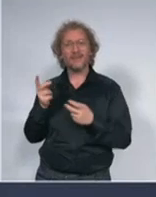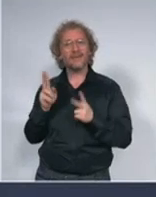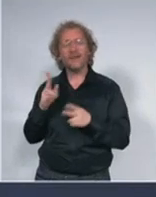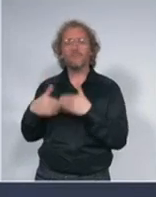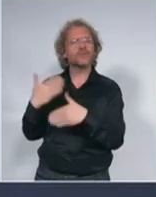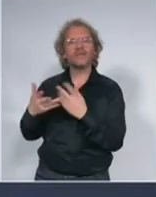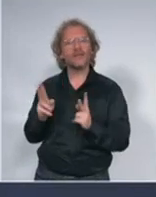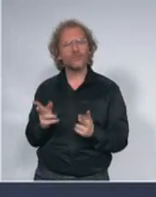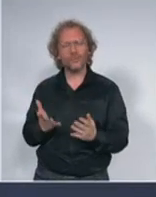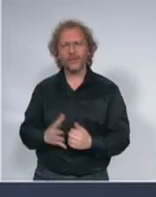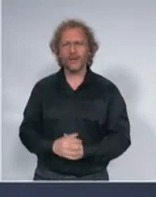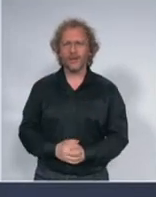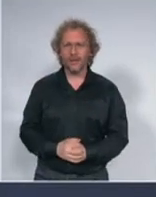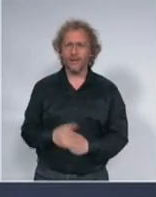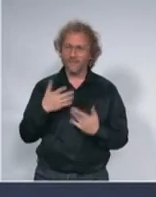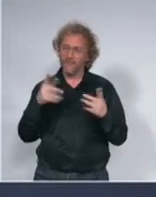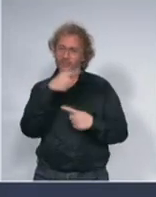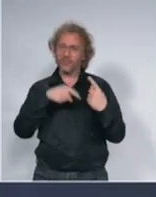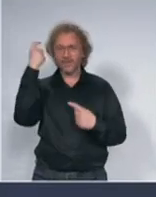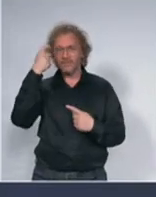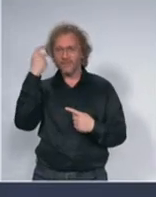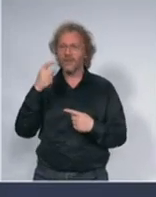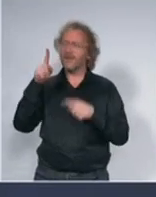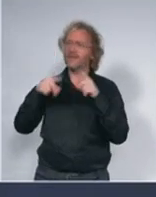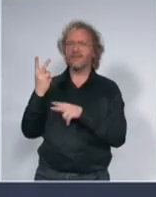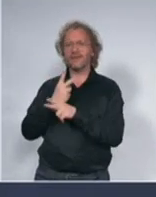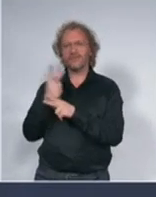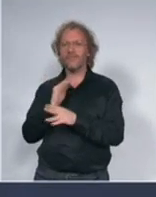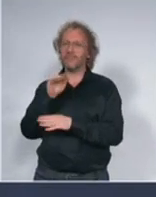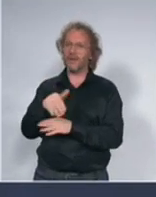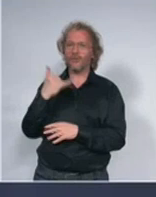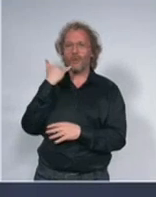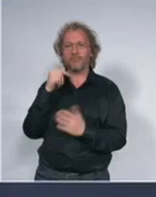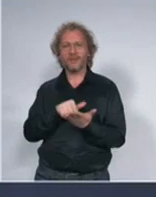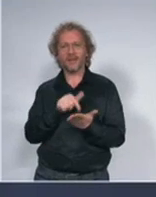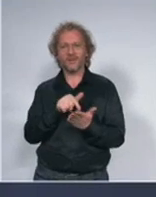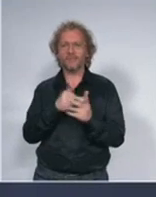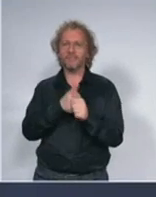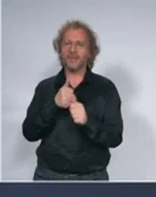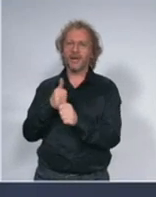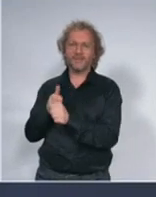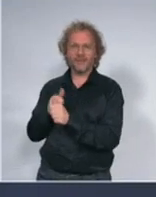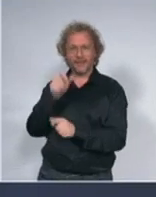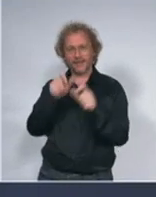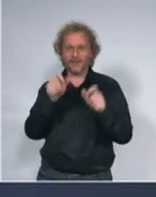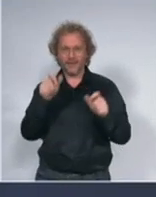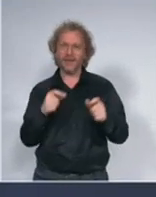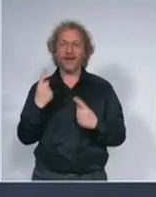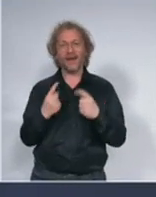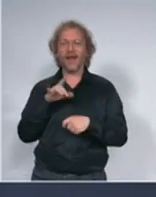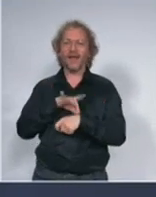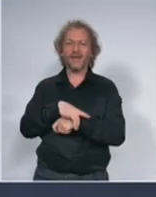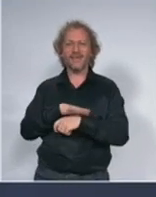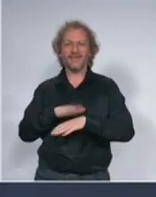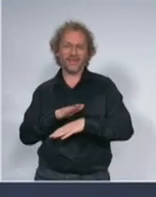ste možda razmišljali neke zemlje su uvele ili da prate preko mobilnih telefona ili da kažem neka vrsta nanogice imamo pacijente koji